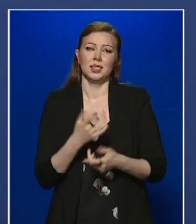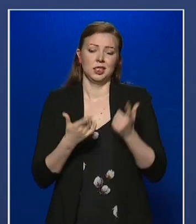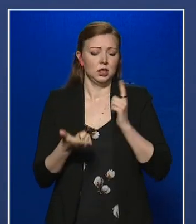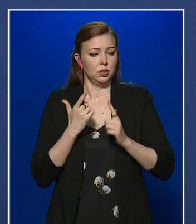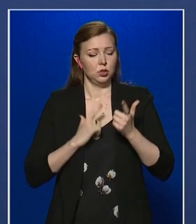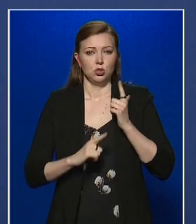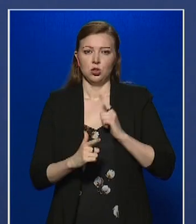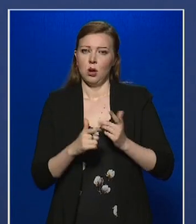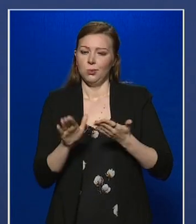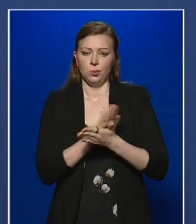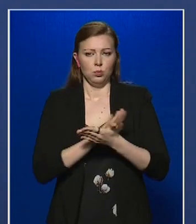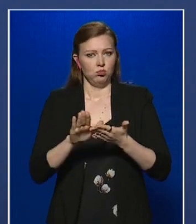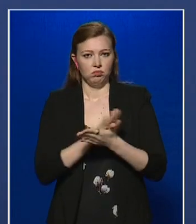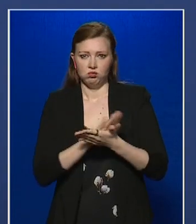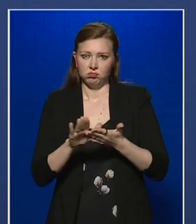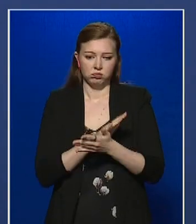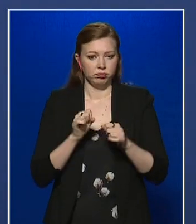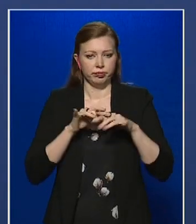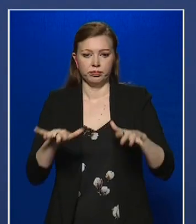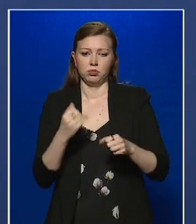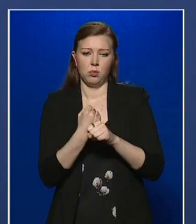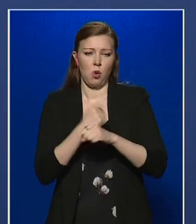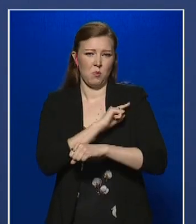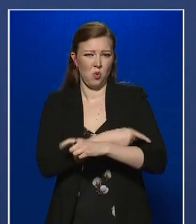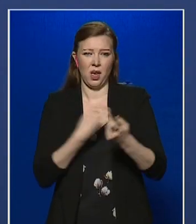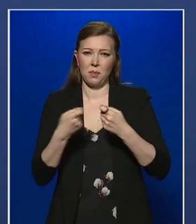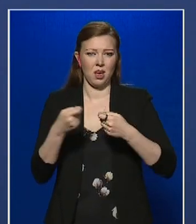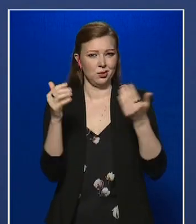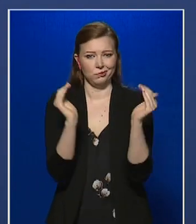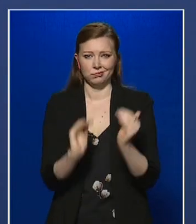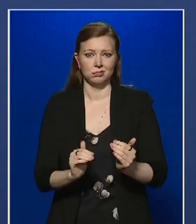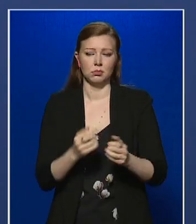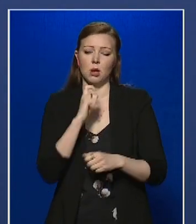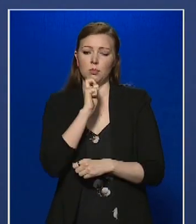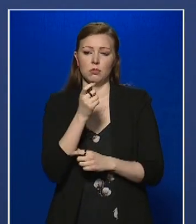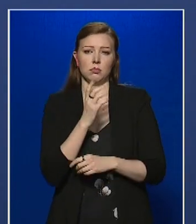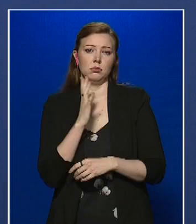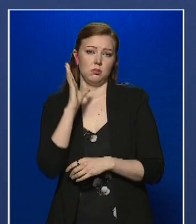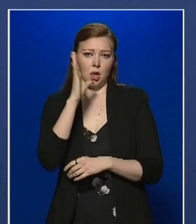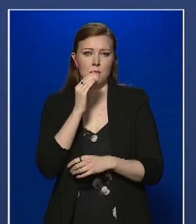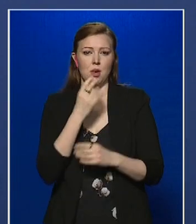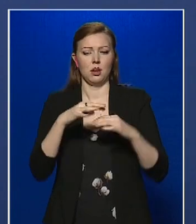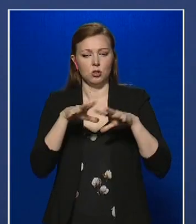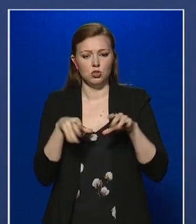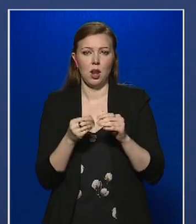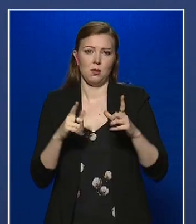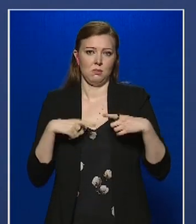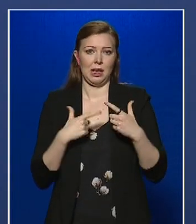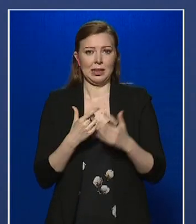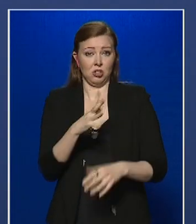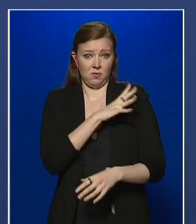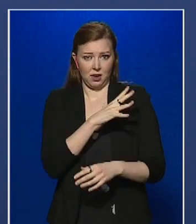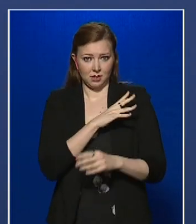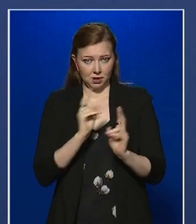sajnos pusztító hatással vannak a munkaerőpiacra is. Magyar emberek, családok megélhetése kerül